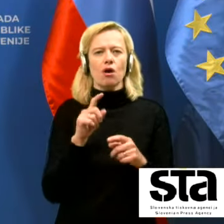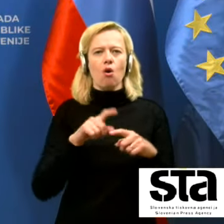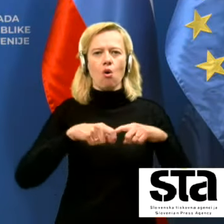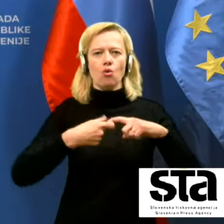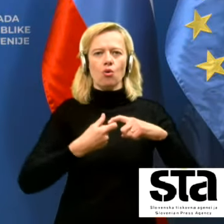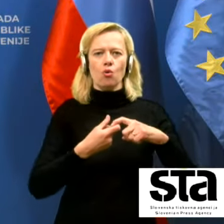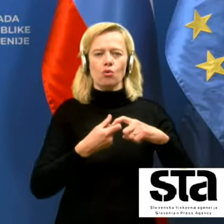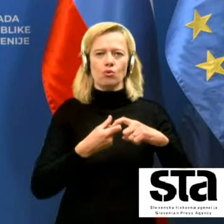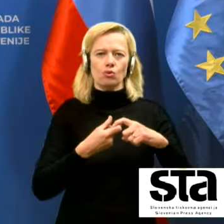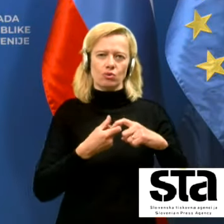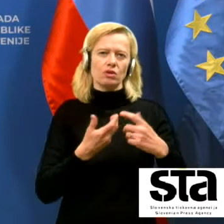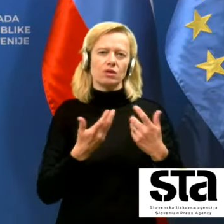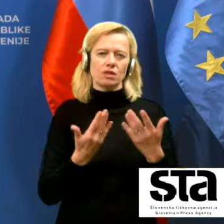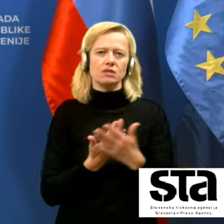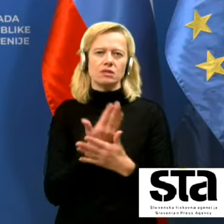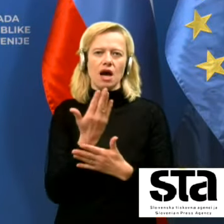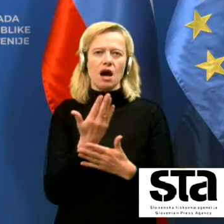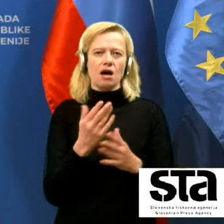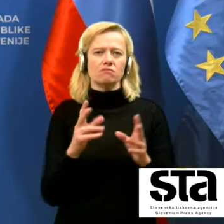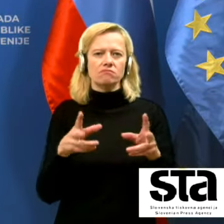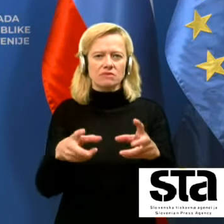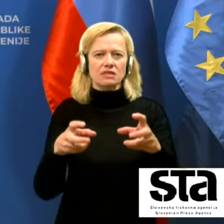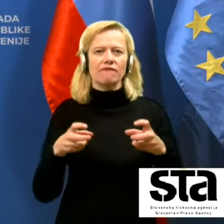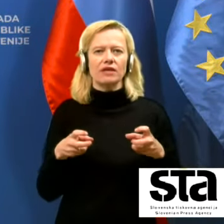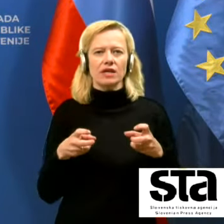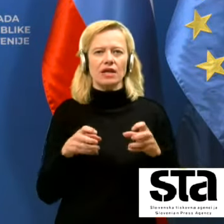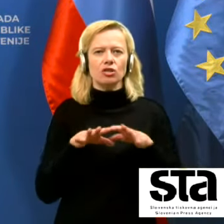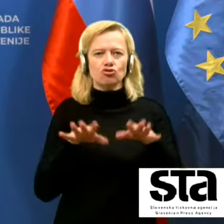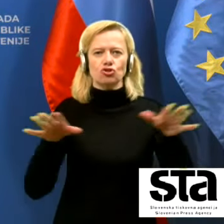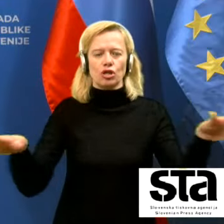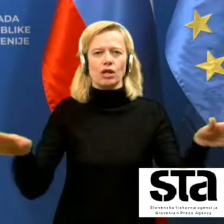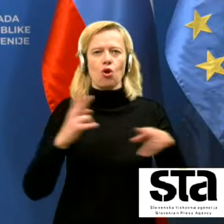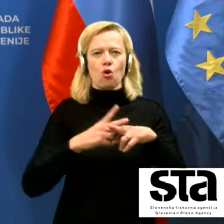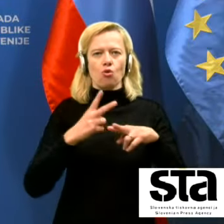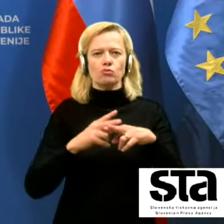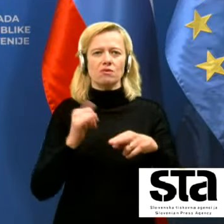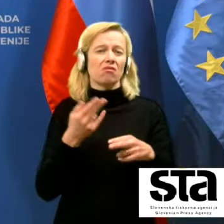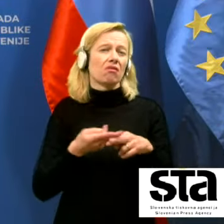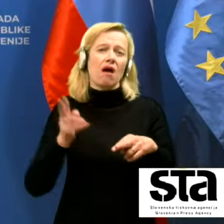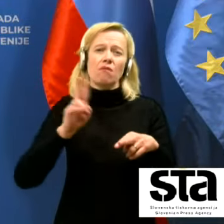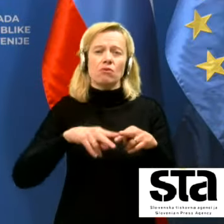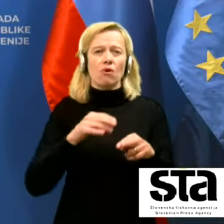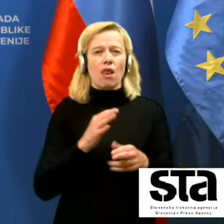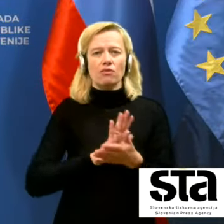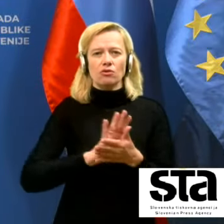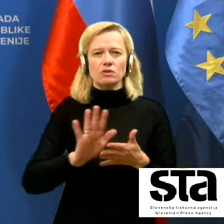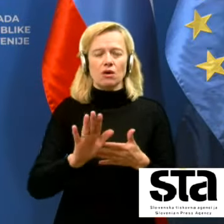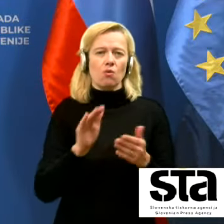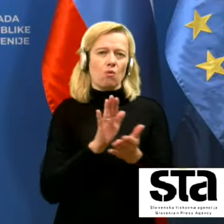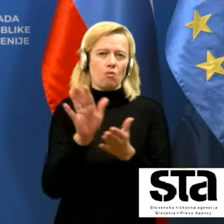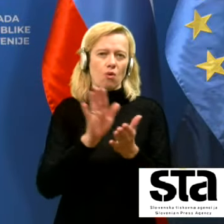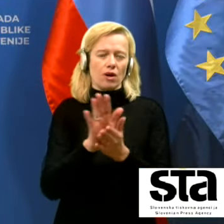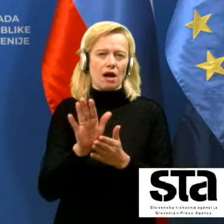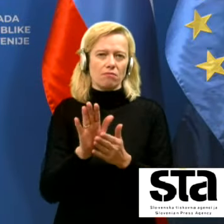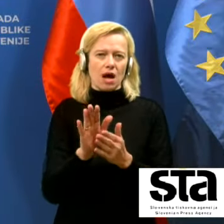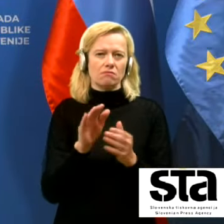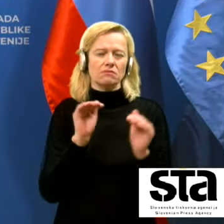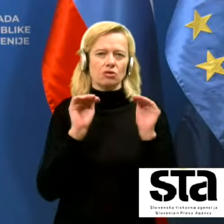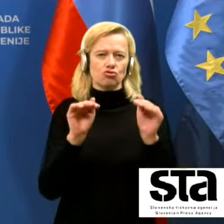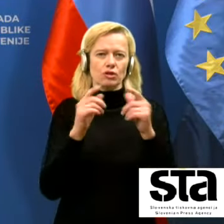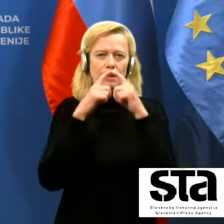za zaviranje širjenja okušb je pač najbolj enostavno, to je uporaba zaščitnih mask.